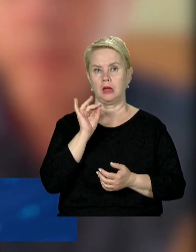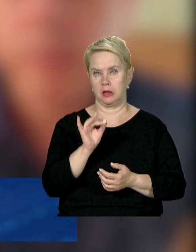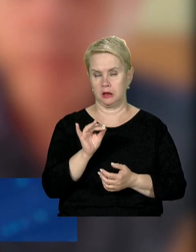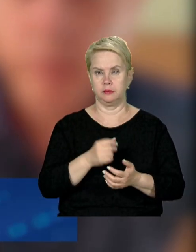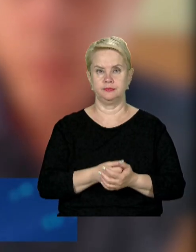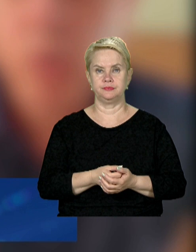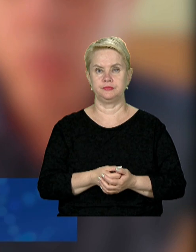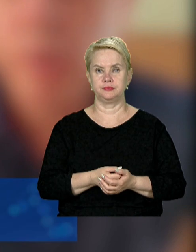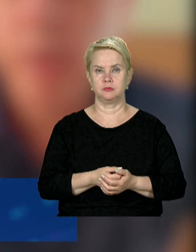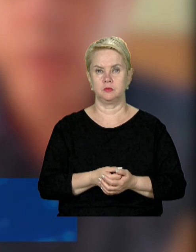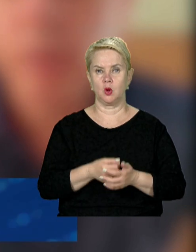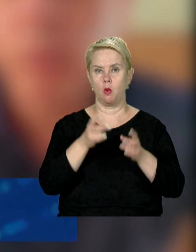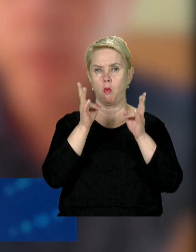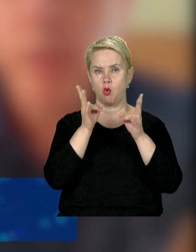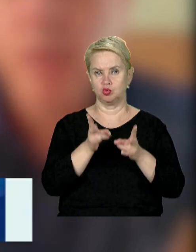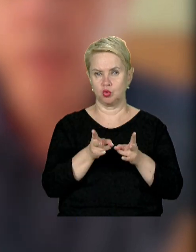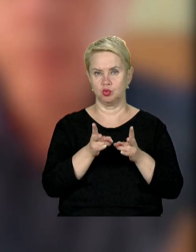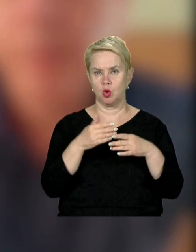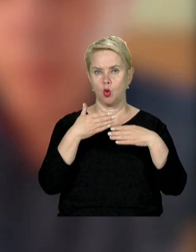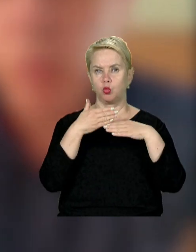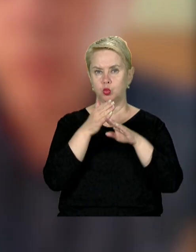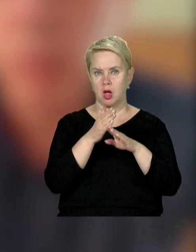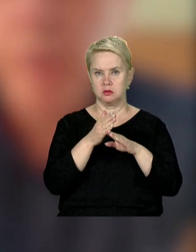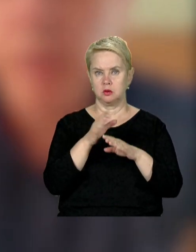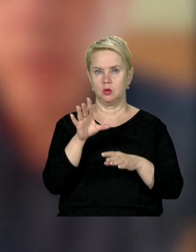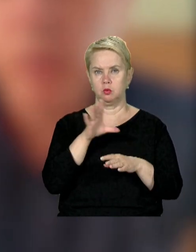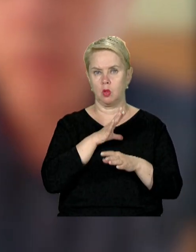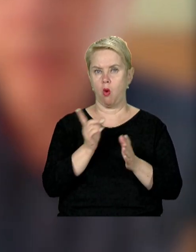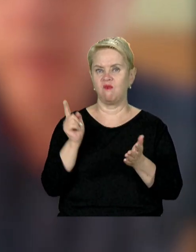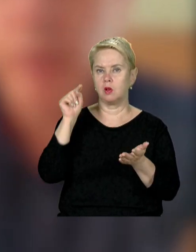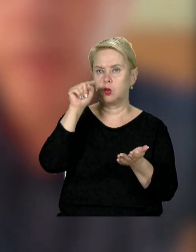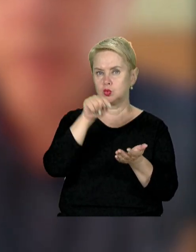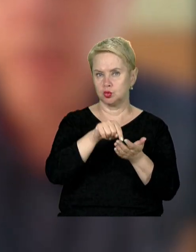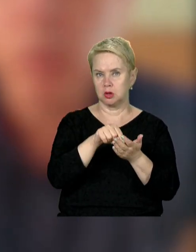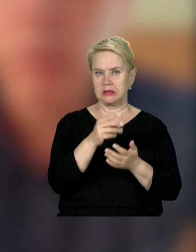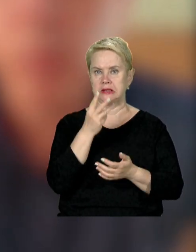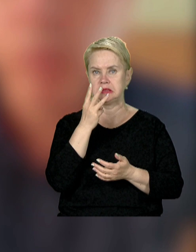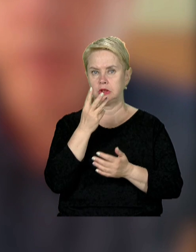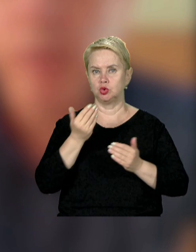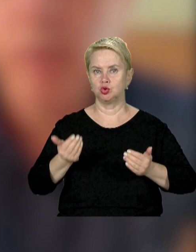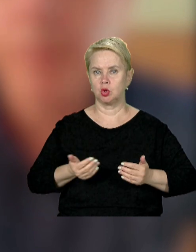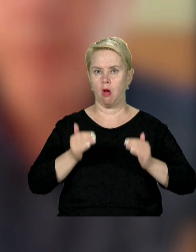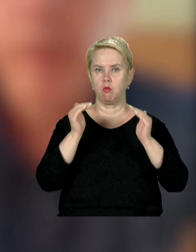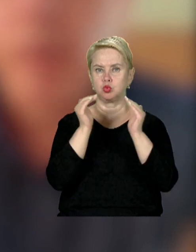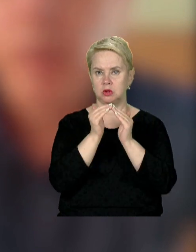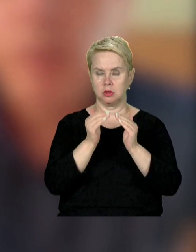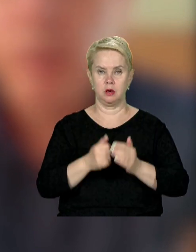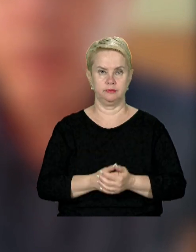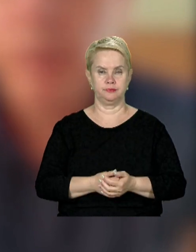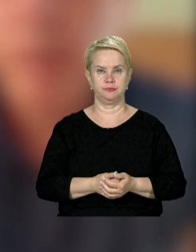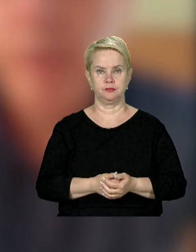пошкодження, руйнації. Було влучено три житлових будинка.